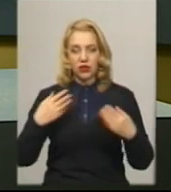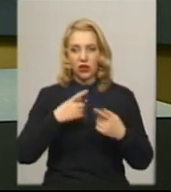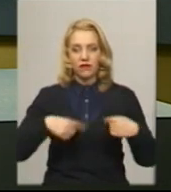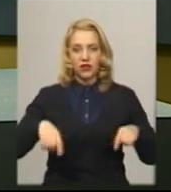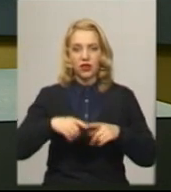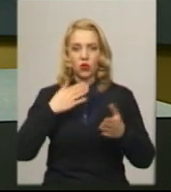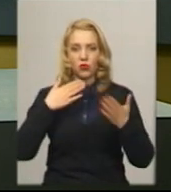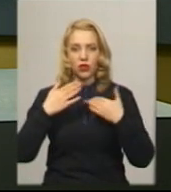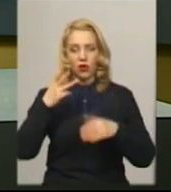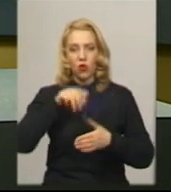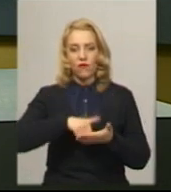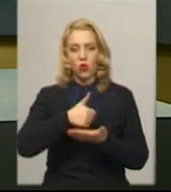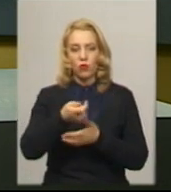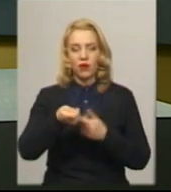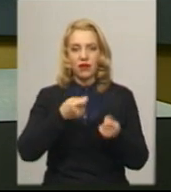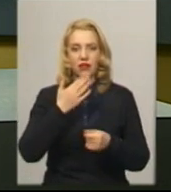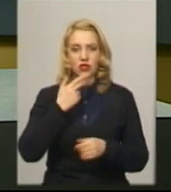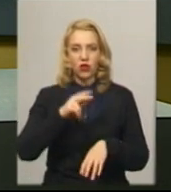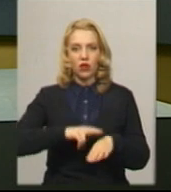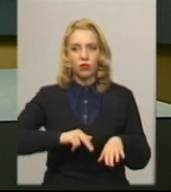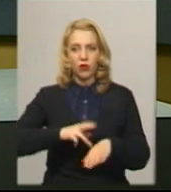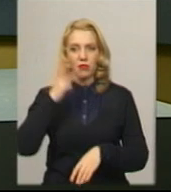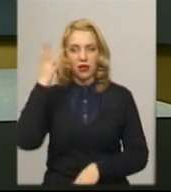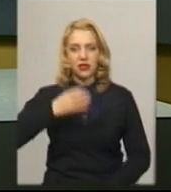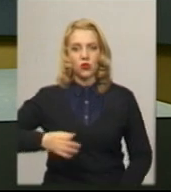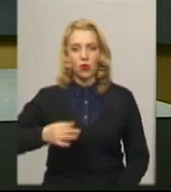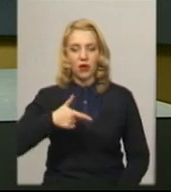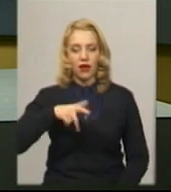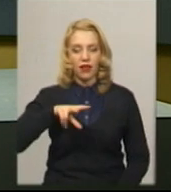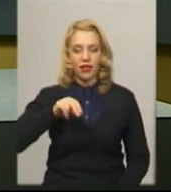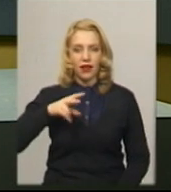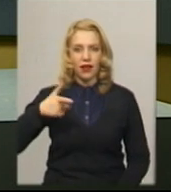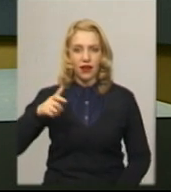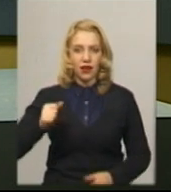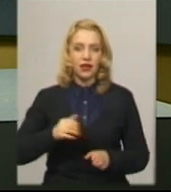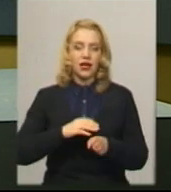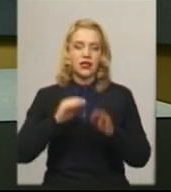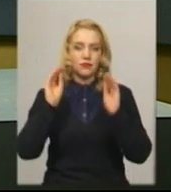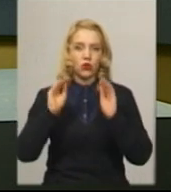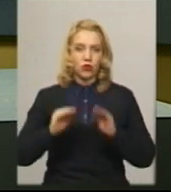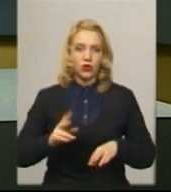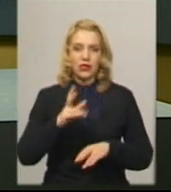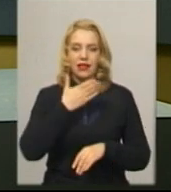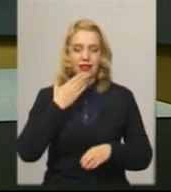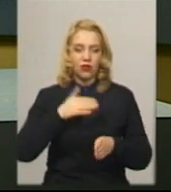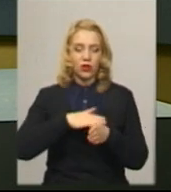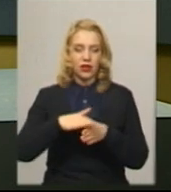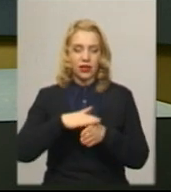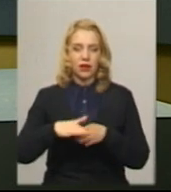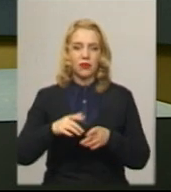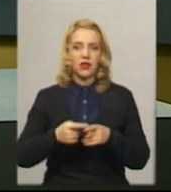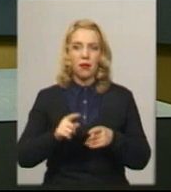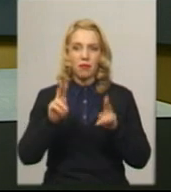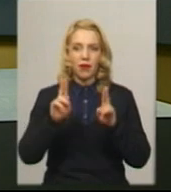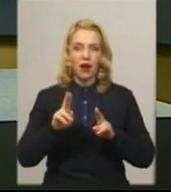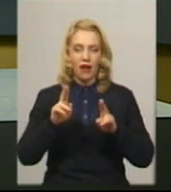Головного управління Нацполіції у Хмельницькій області Інне Глеге, на сьогодні складено протокол за недотримання правил карантину на 24